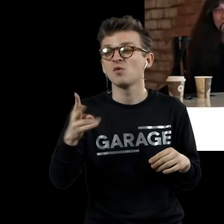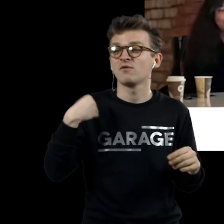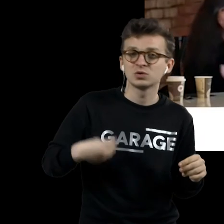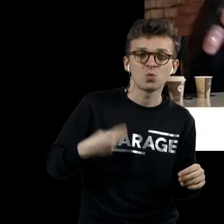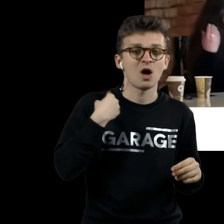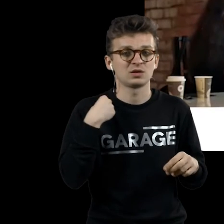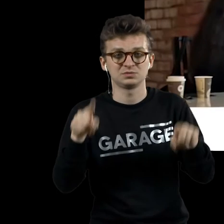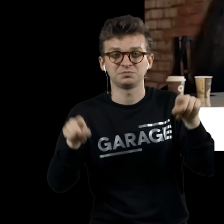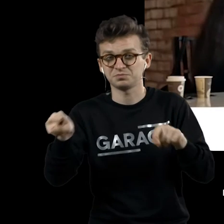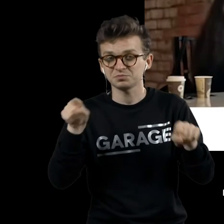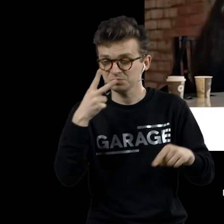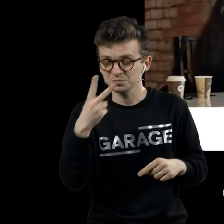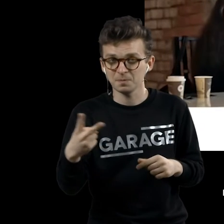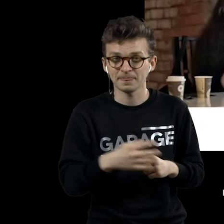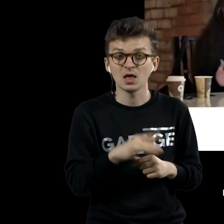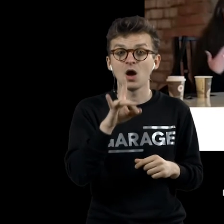на английском.